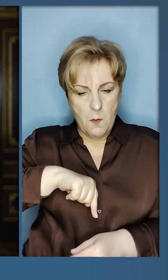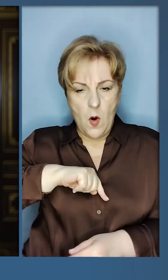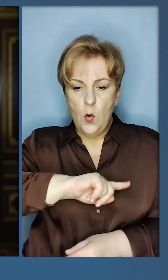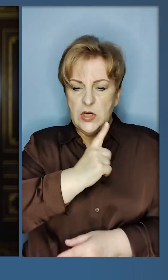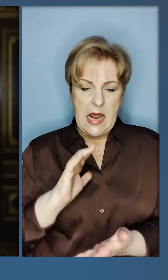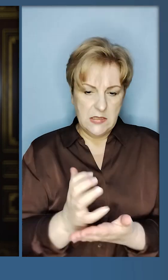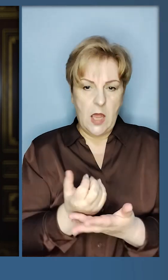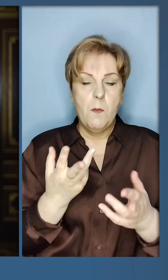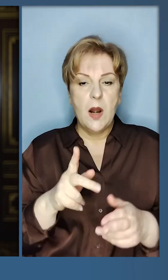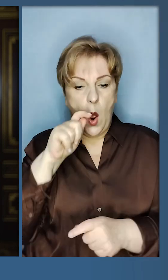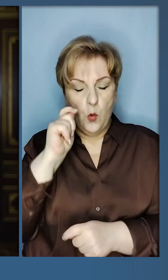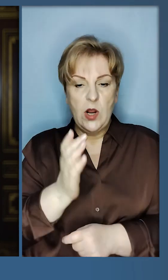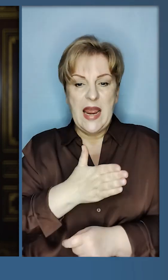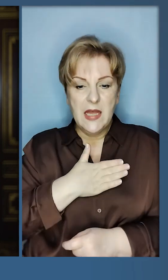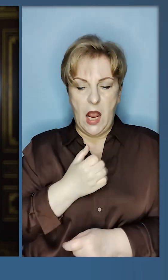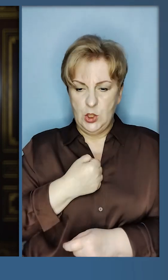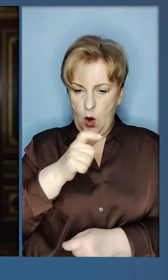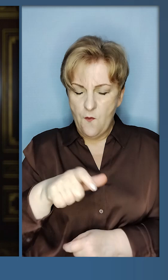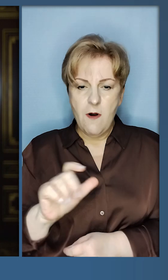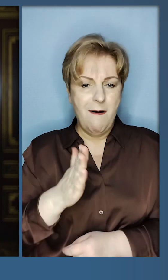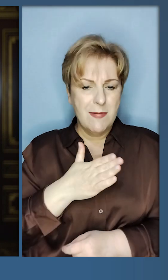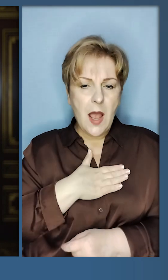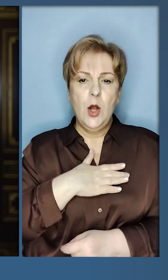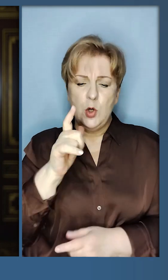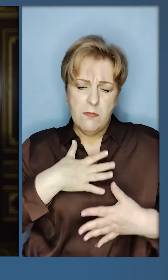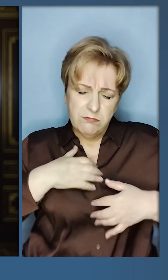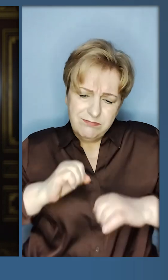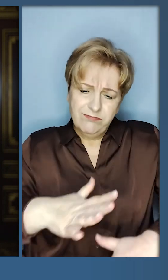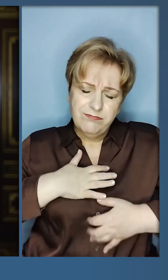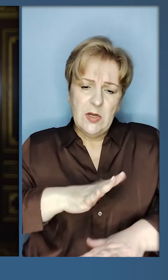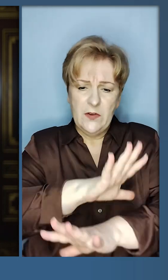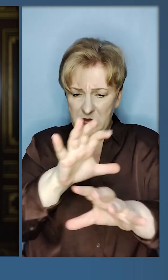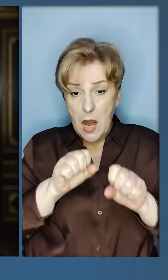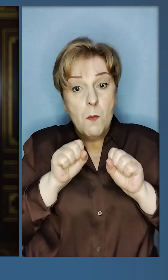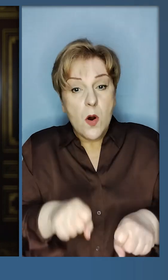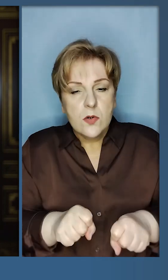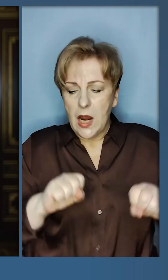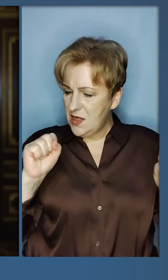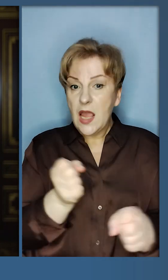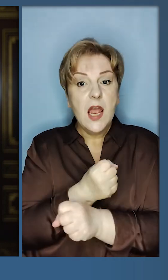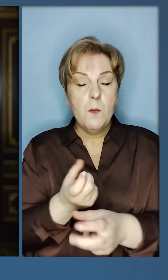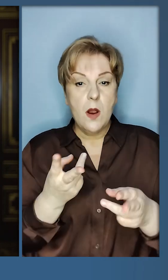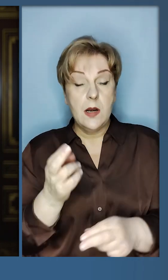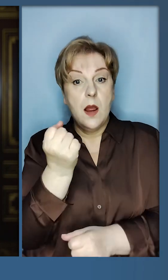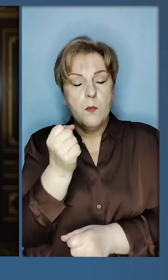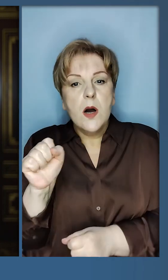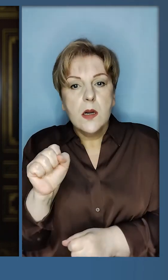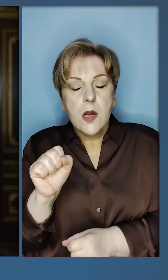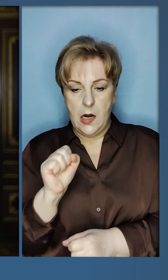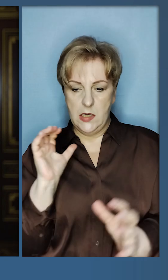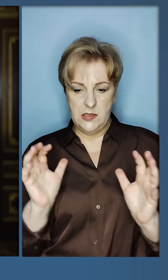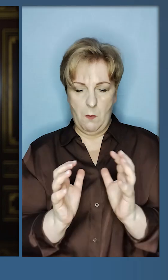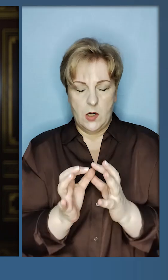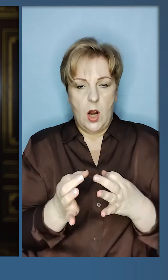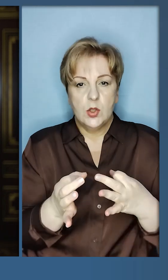силу здобули для України наші воїни, наші люди, які роблять все можливе і неможливе для перемоги